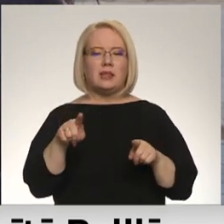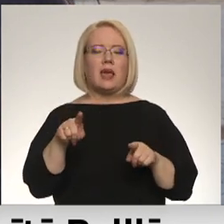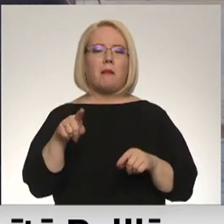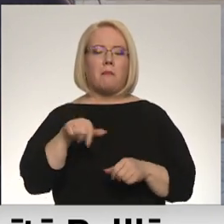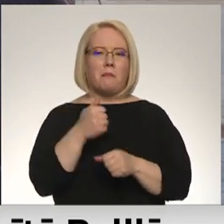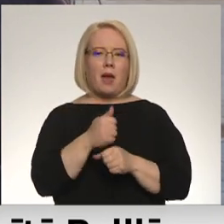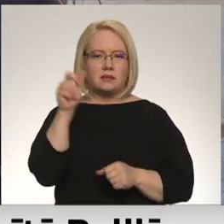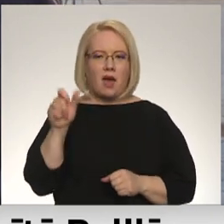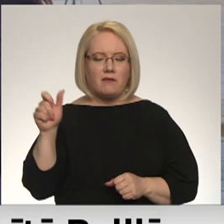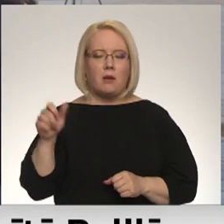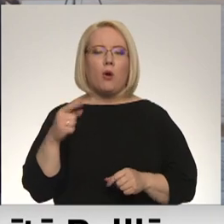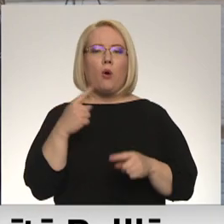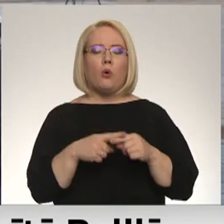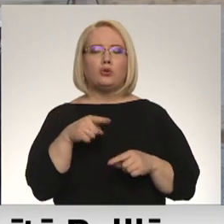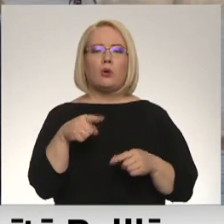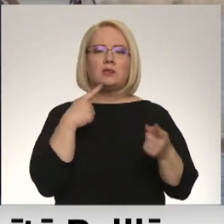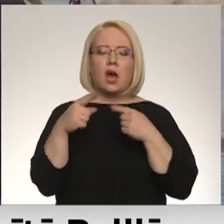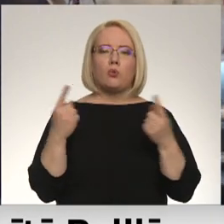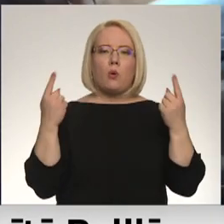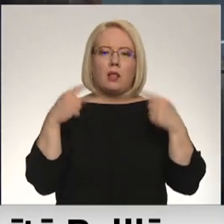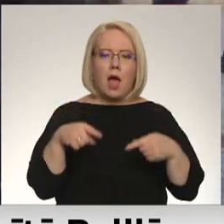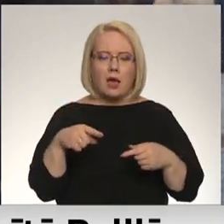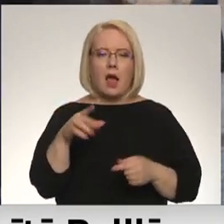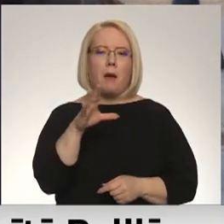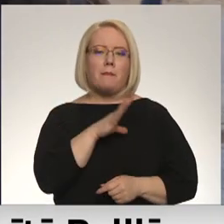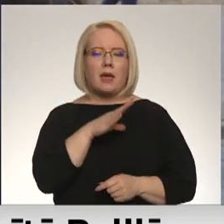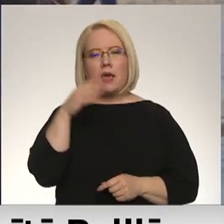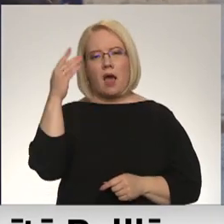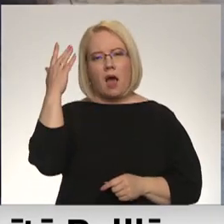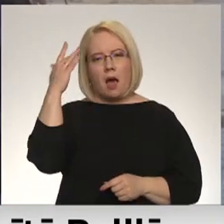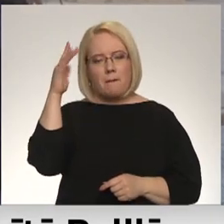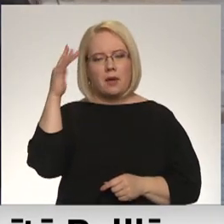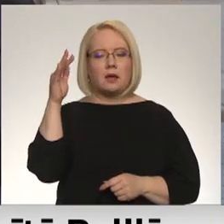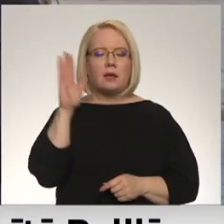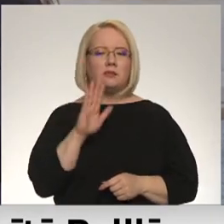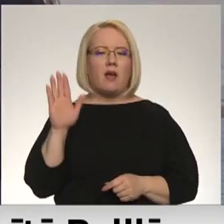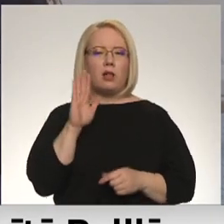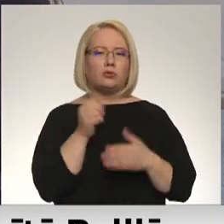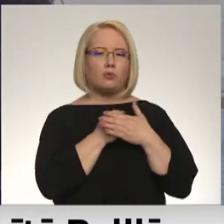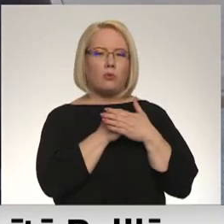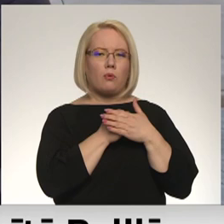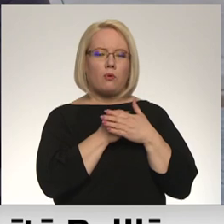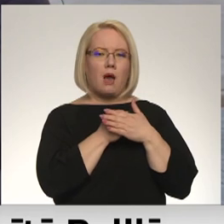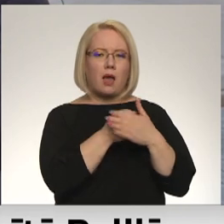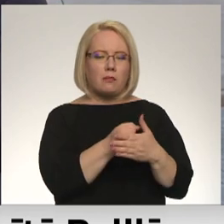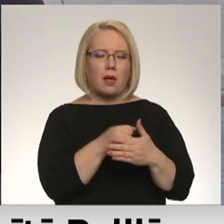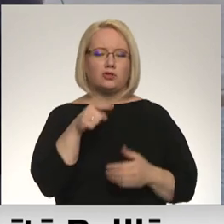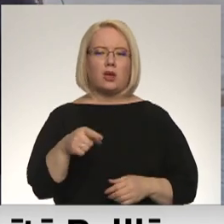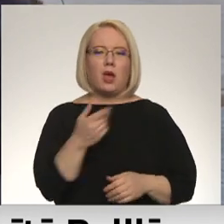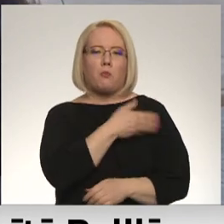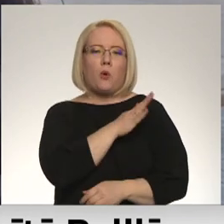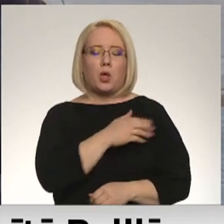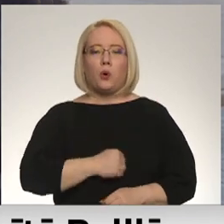Un šo senu laikā tiešām izskanēja tāds, nepārprotams, Amerikas savienoto valstu atbalsts polijai. Šajā grūtajā